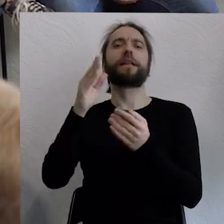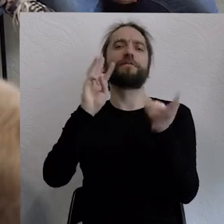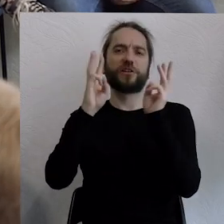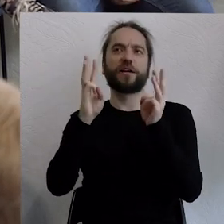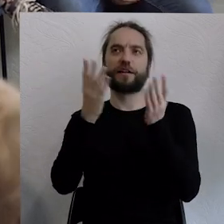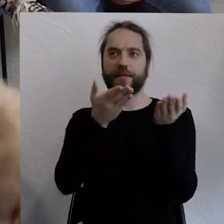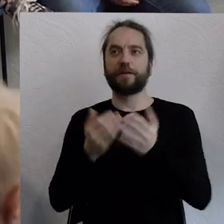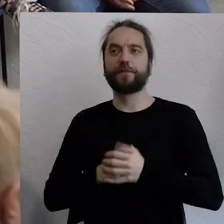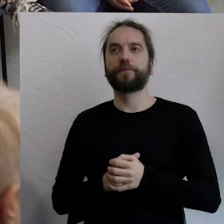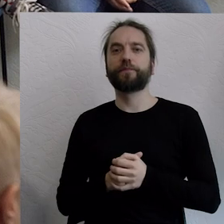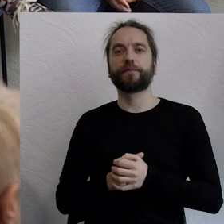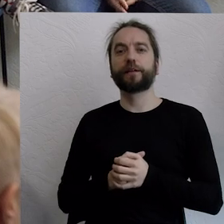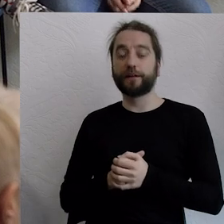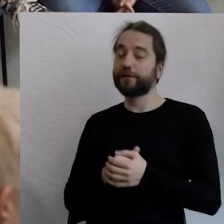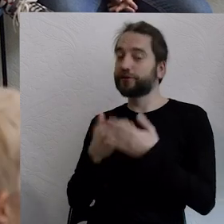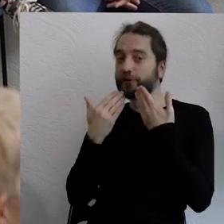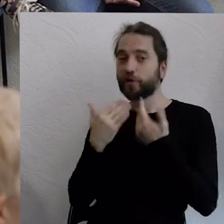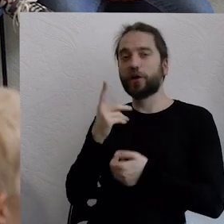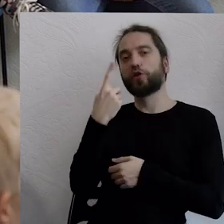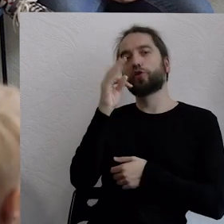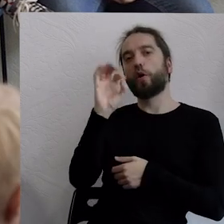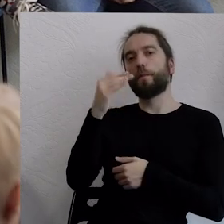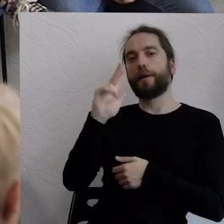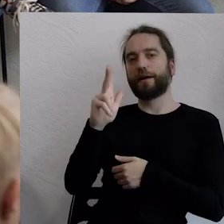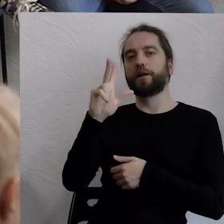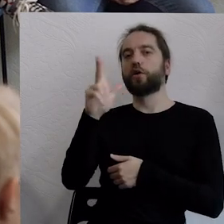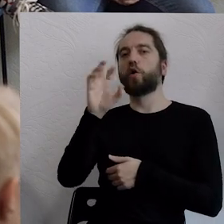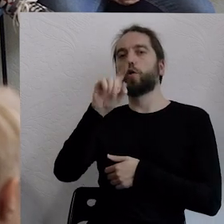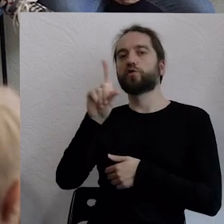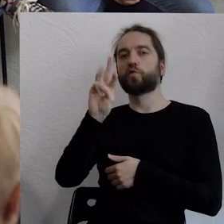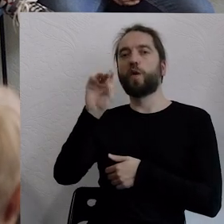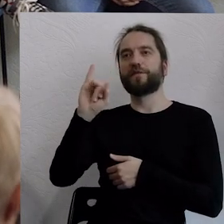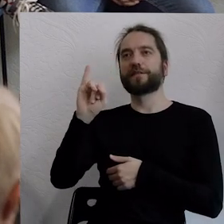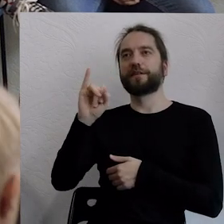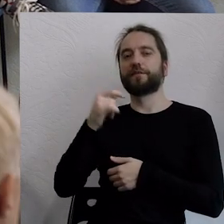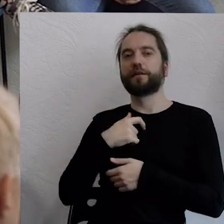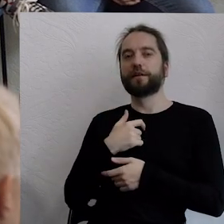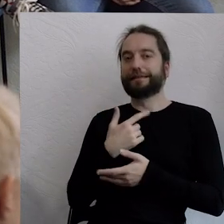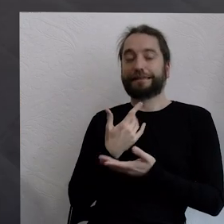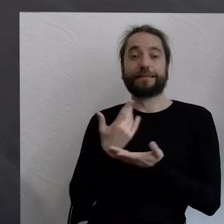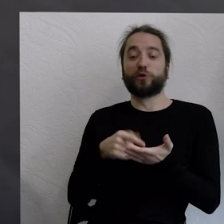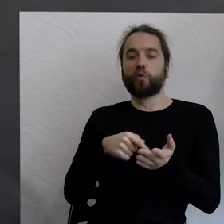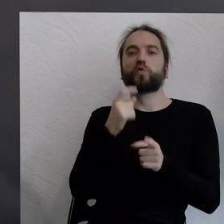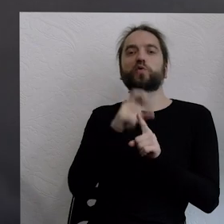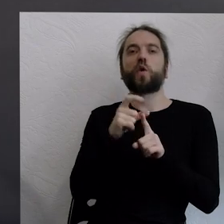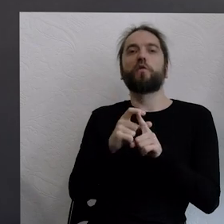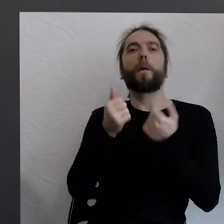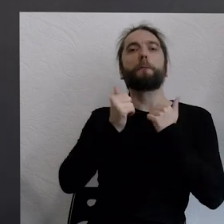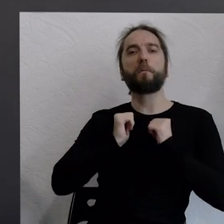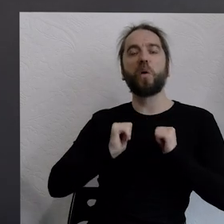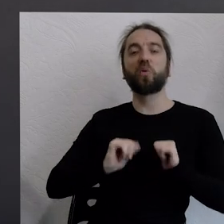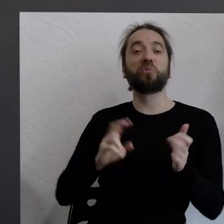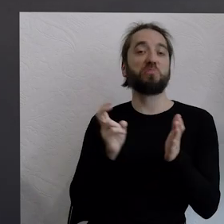Ukłony serdeczne, też wielkie dzięki Tomek Kozłowski. Na szybciutko zabrakło mi słowa pokój, to znaczy przewijało się,